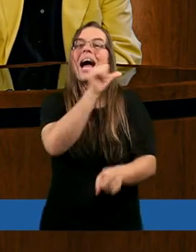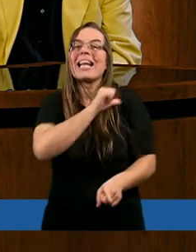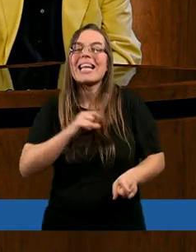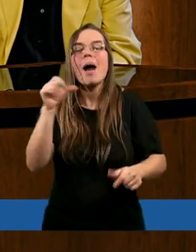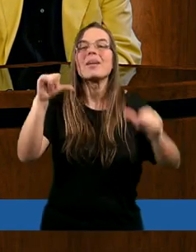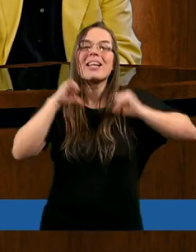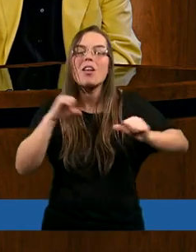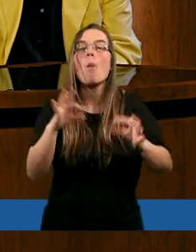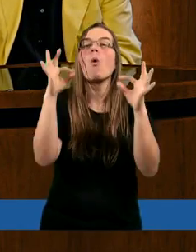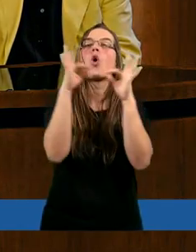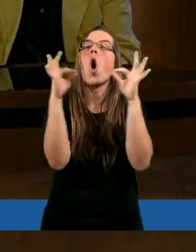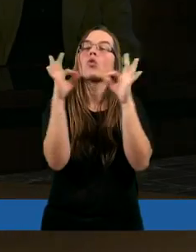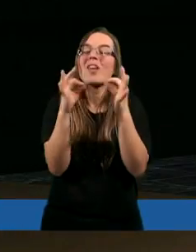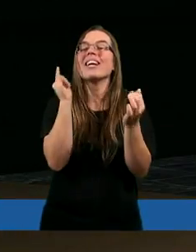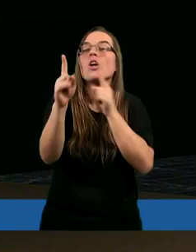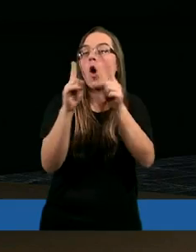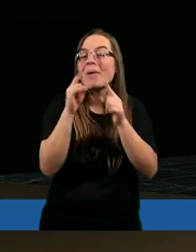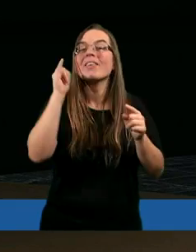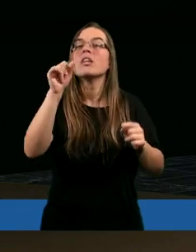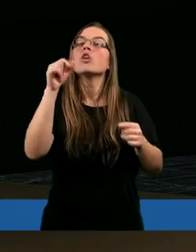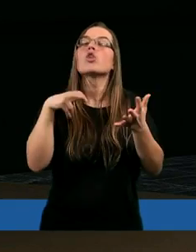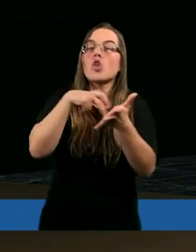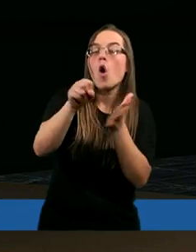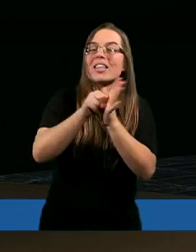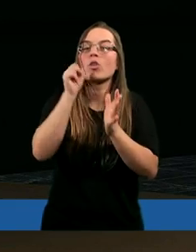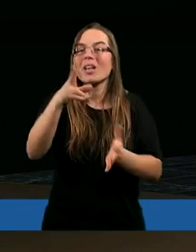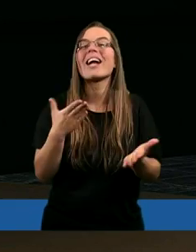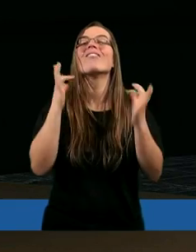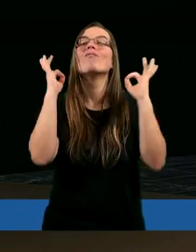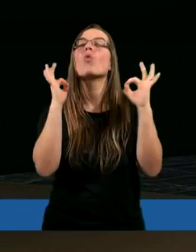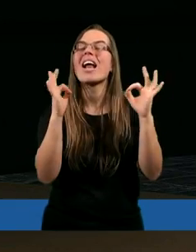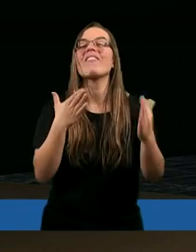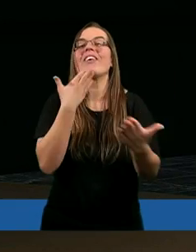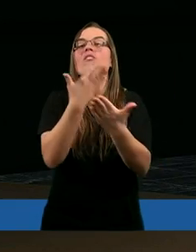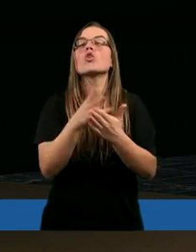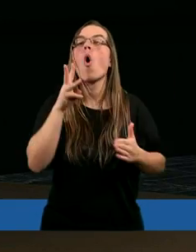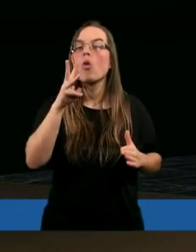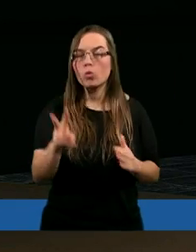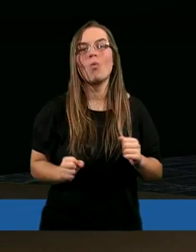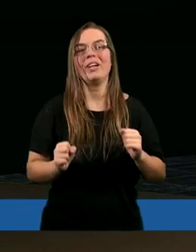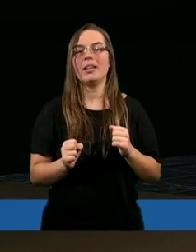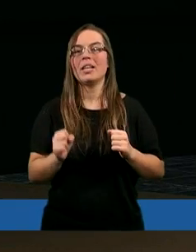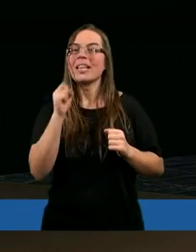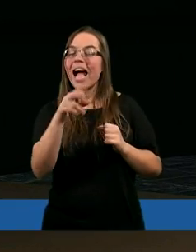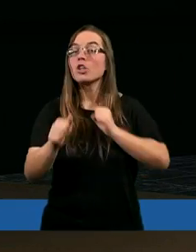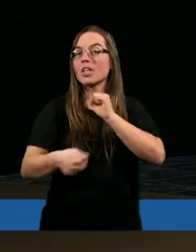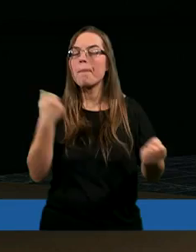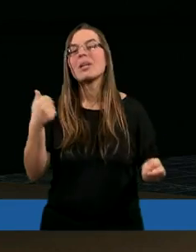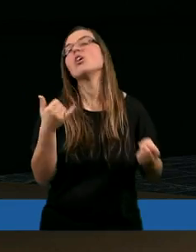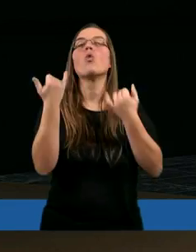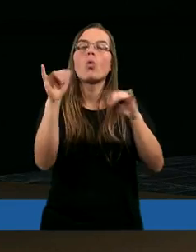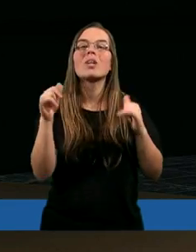sobą się skonfrontowali i doszli do takich właściwych wniosków, tak? Tak jak